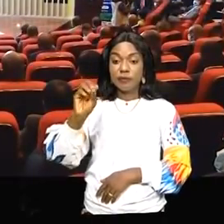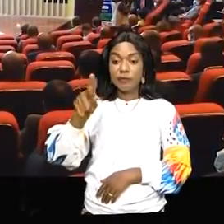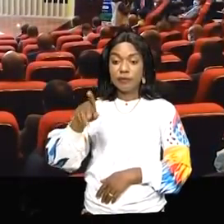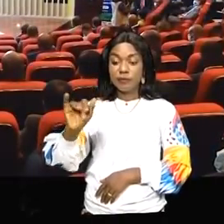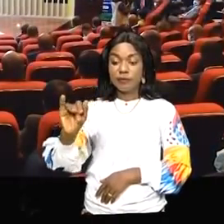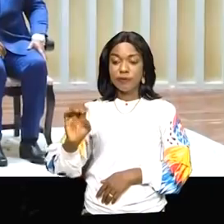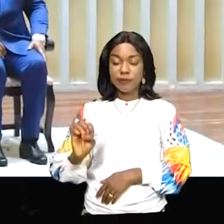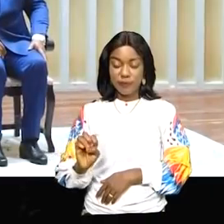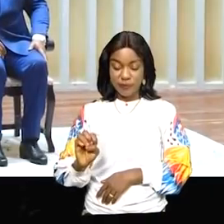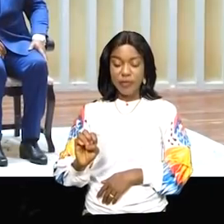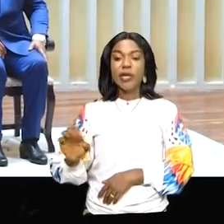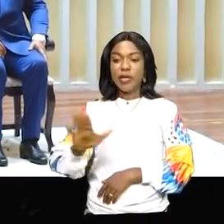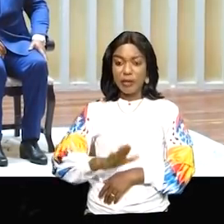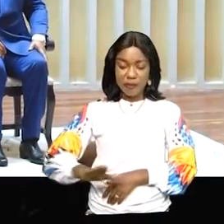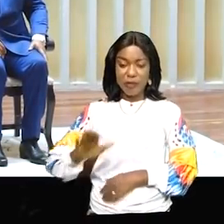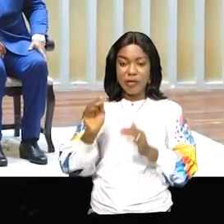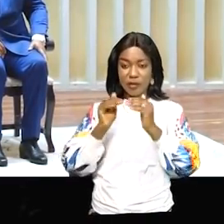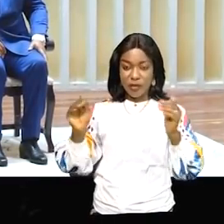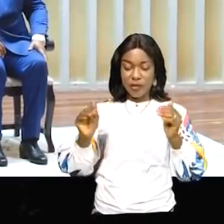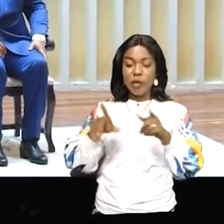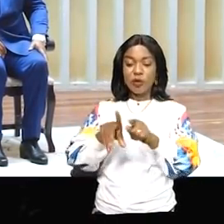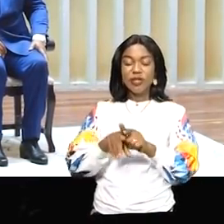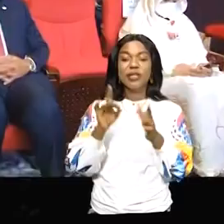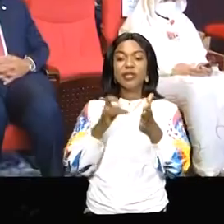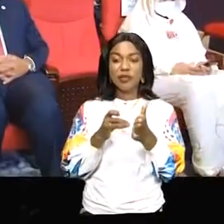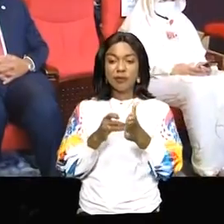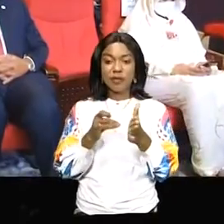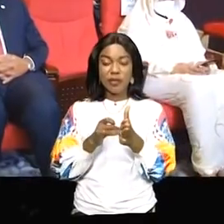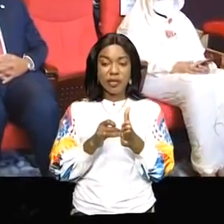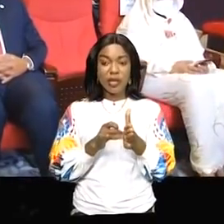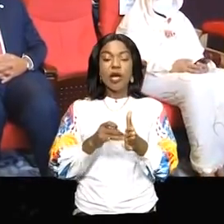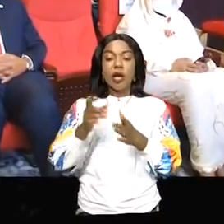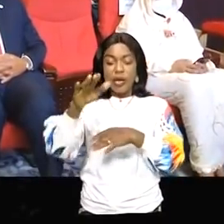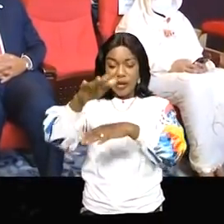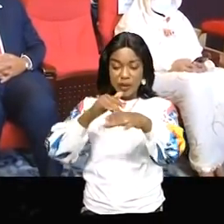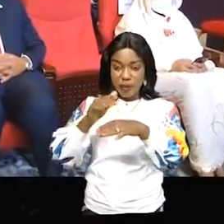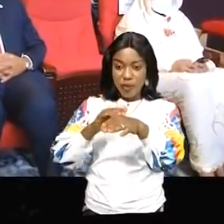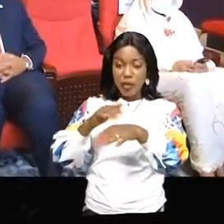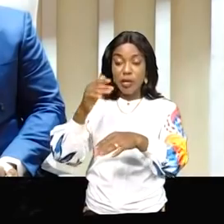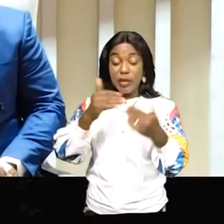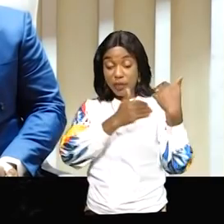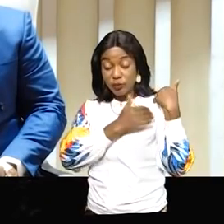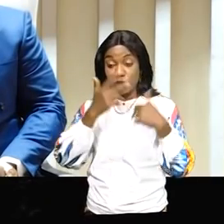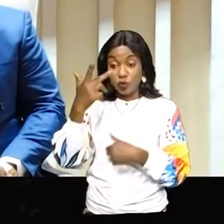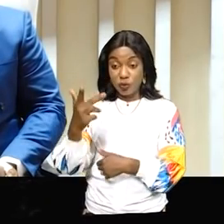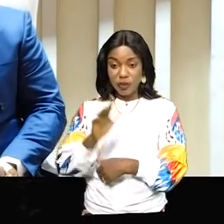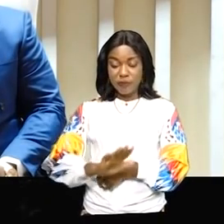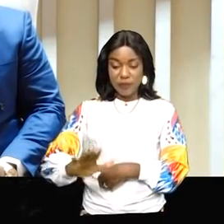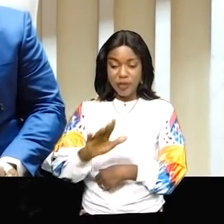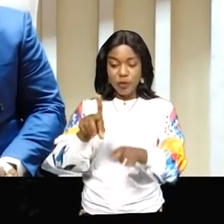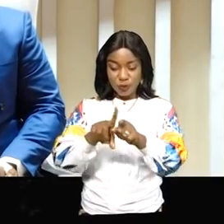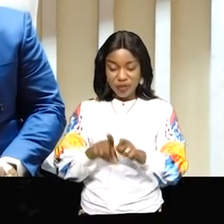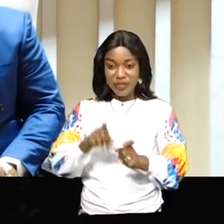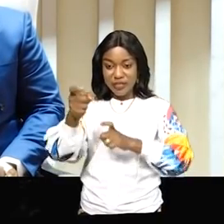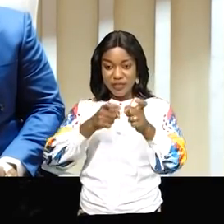est pris d'épais. a pris depuis ce dimanche les négociations entre les trois pays sous les bons auspices du chef de l'Etat,